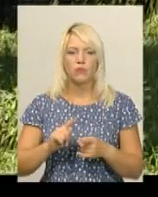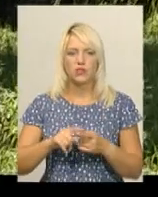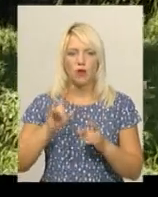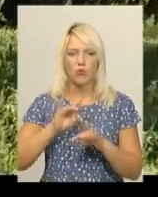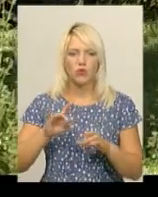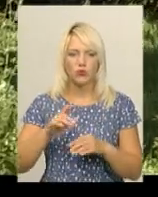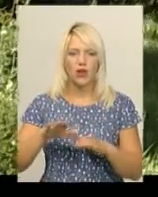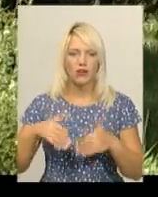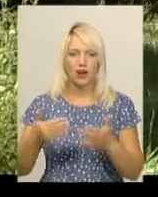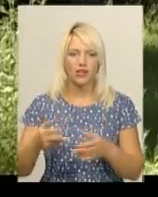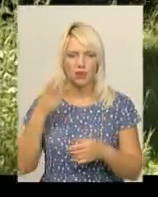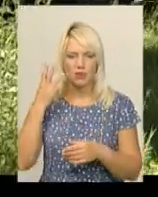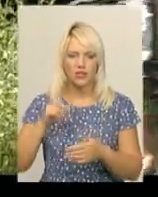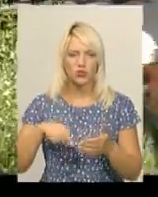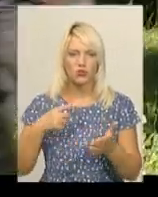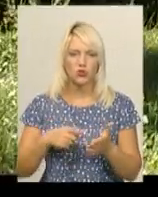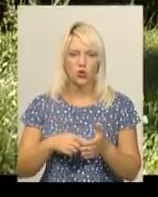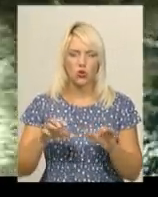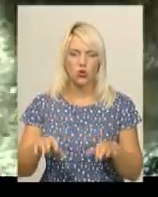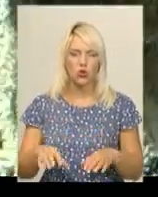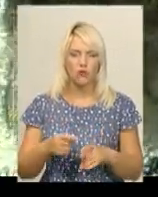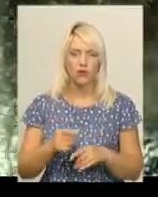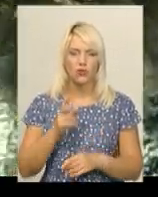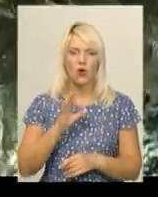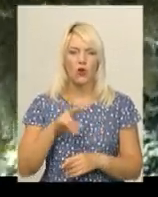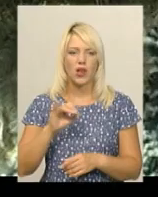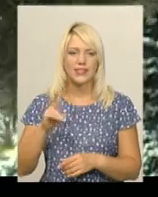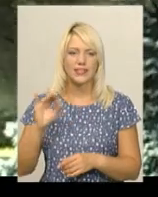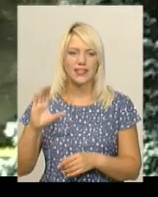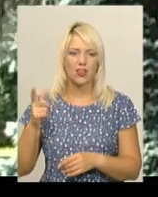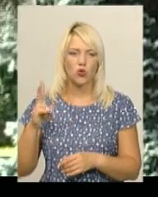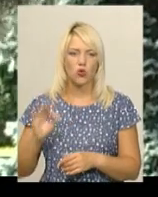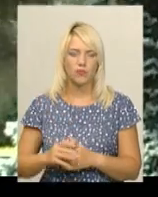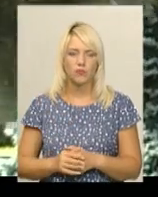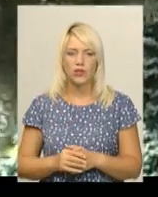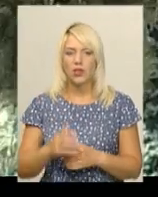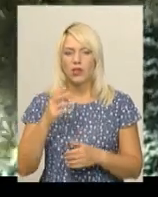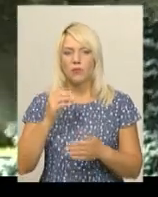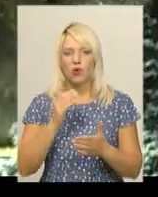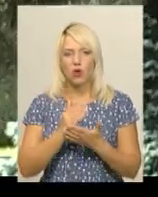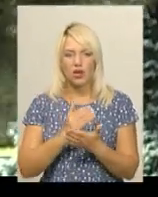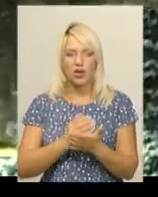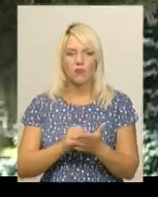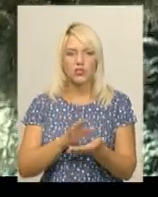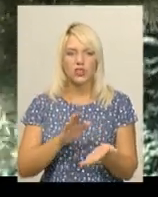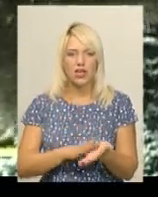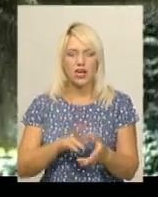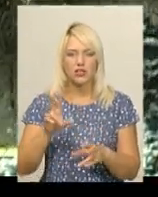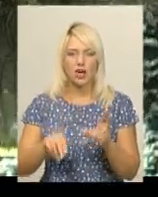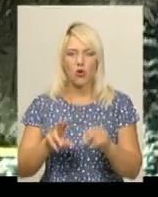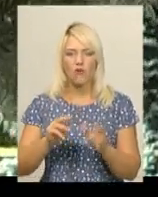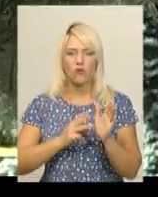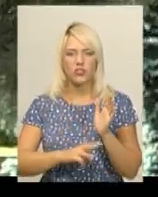Хмельницького міського голови з питань велоінфраструктури Олег Олексійенко. У програму розраховано